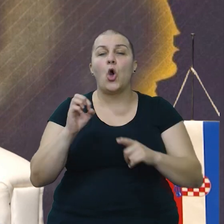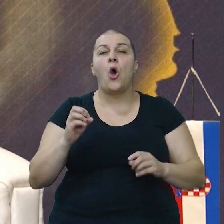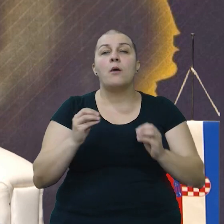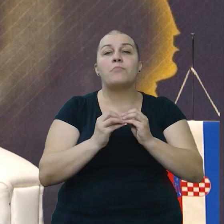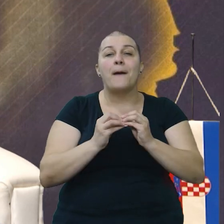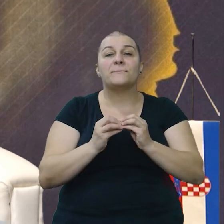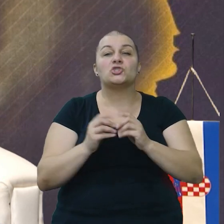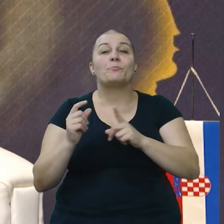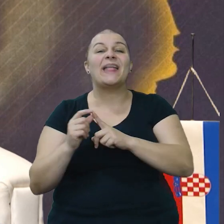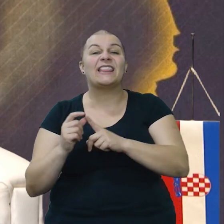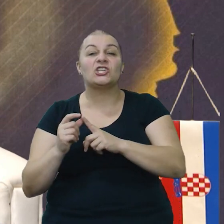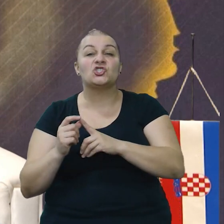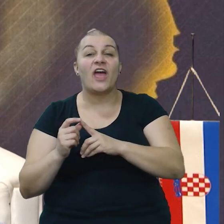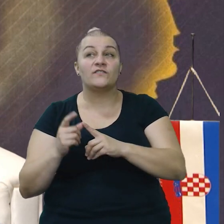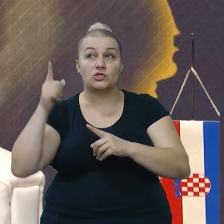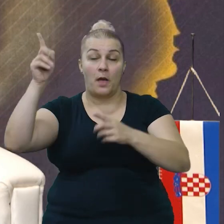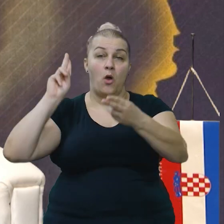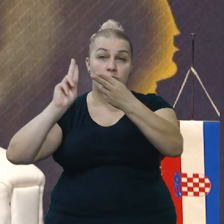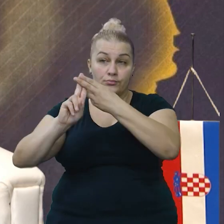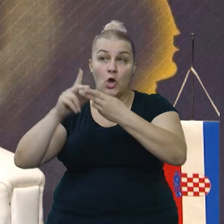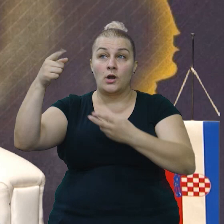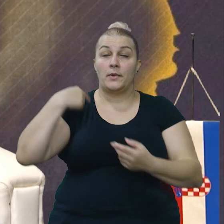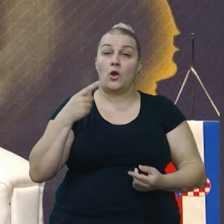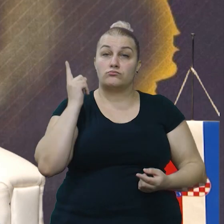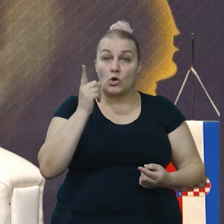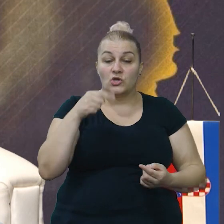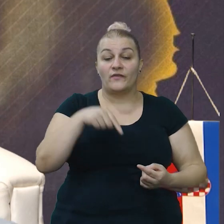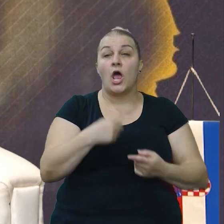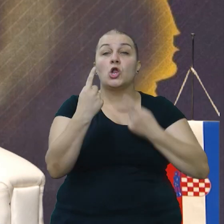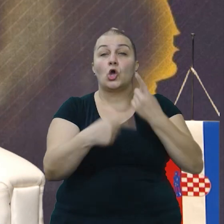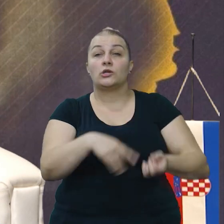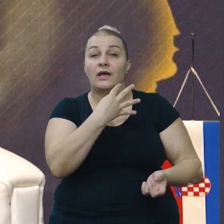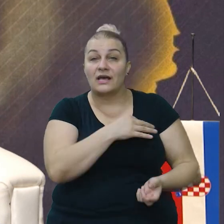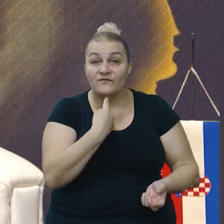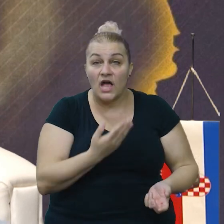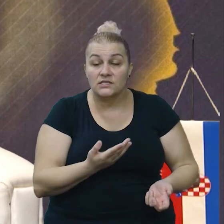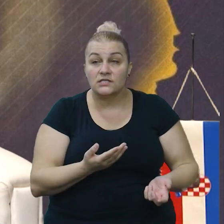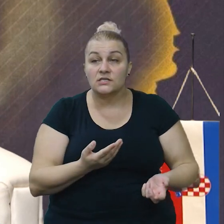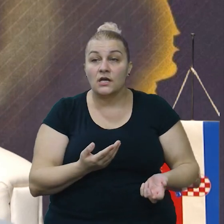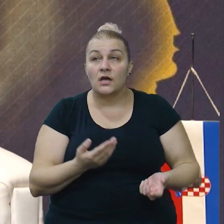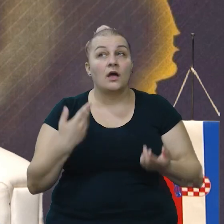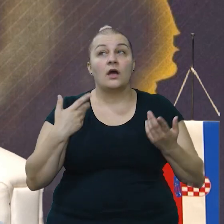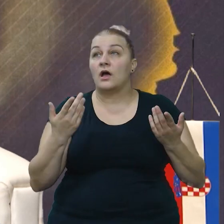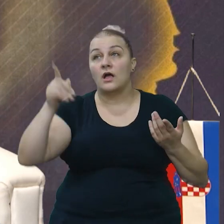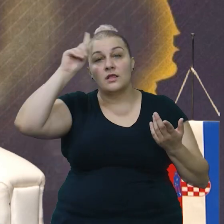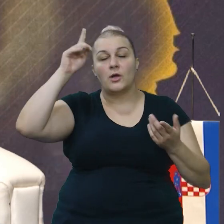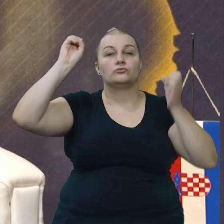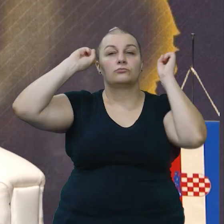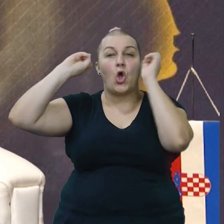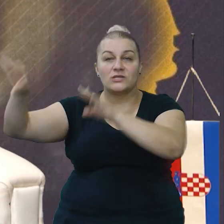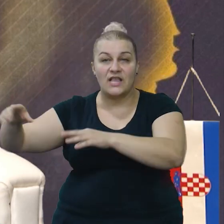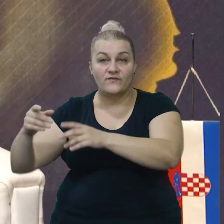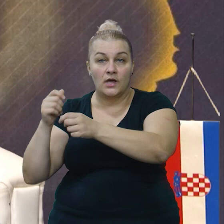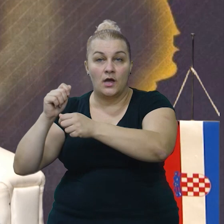koja mu upozorava na događanja u njegovoj Hrvatskoj. Ostavljam posao u Njemačkoj,